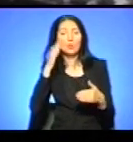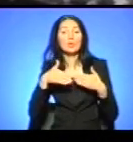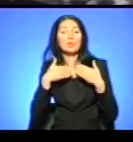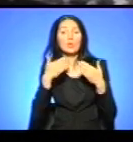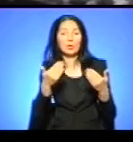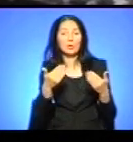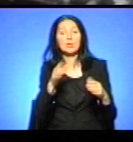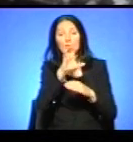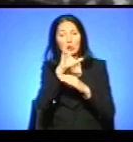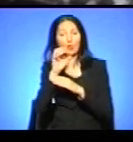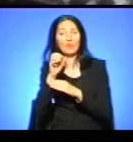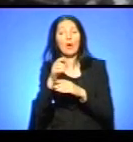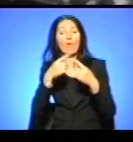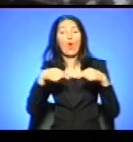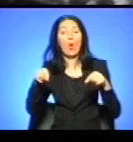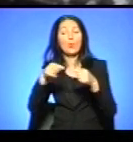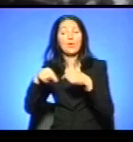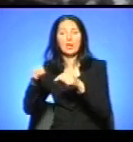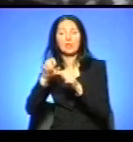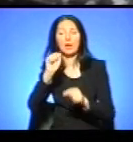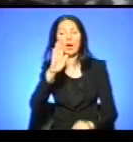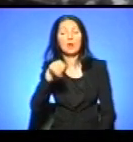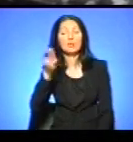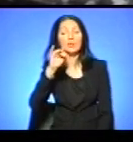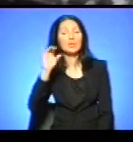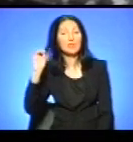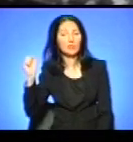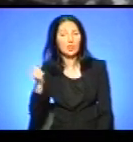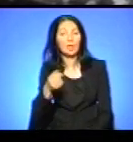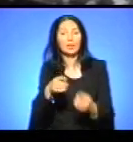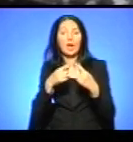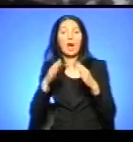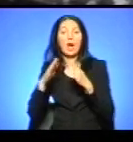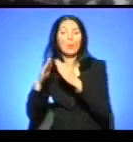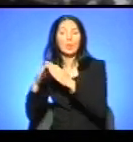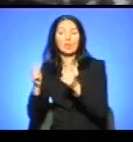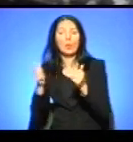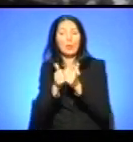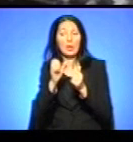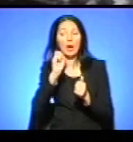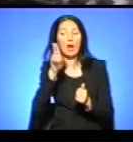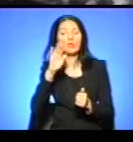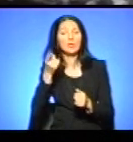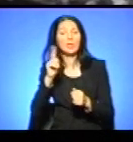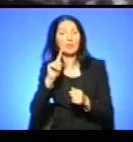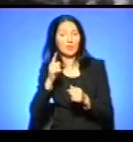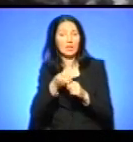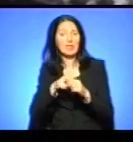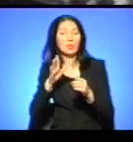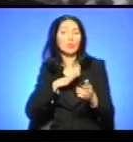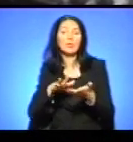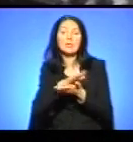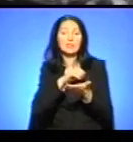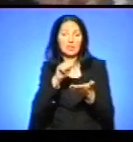об'єкти Авдіївки і об'єкти довкола Авдіївки, які були знищені сучасним агресором. Звичайно,